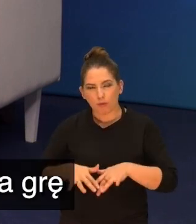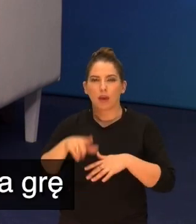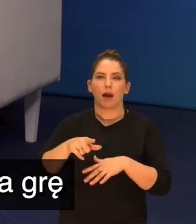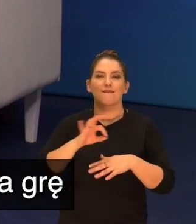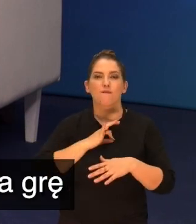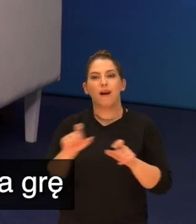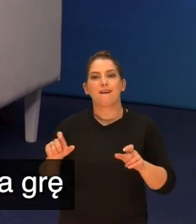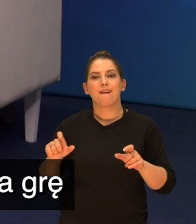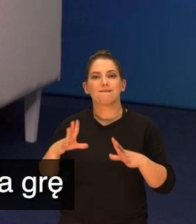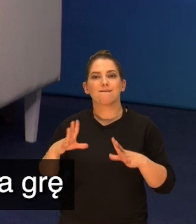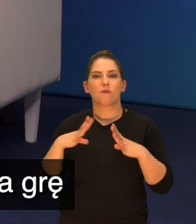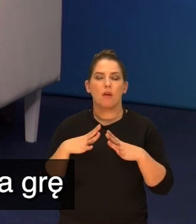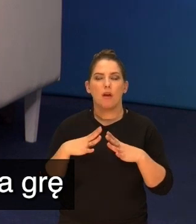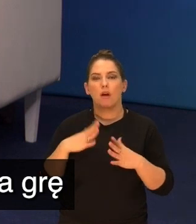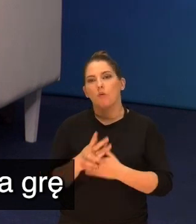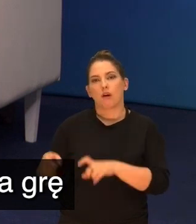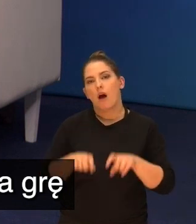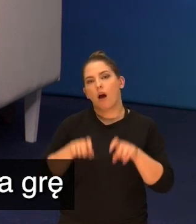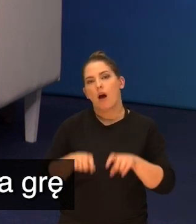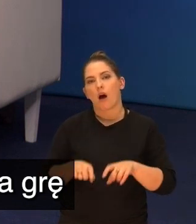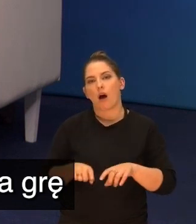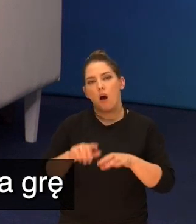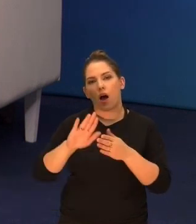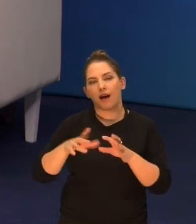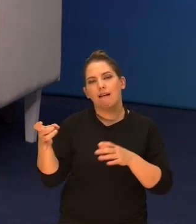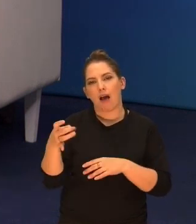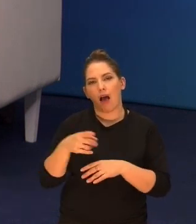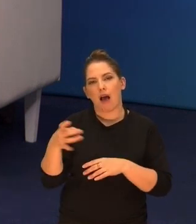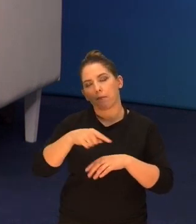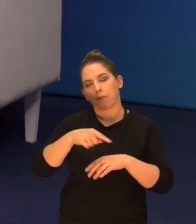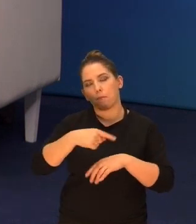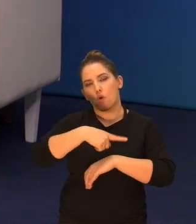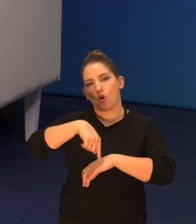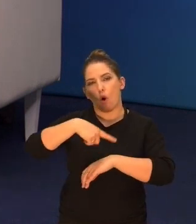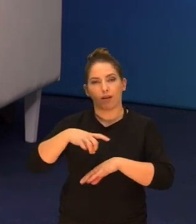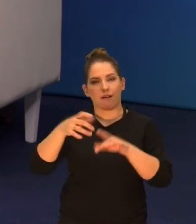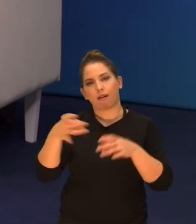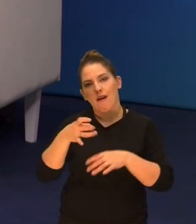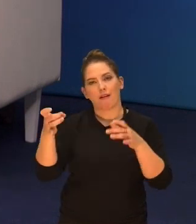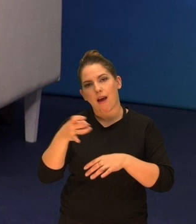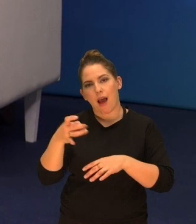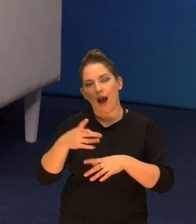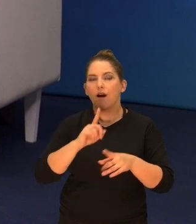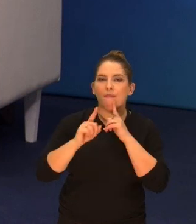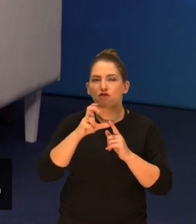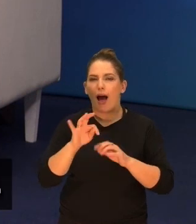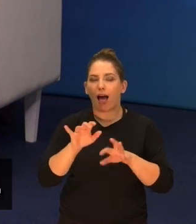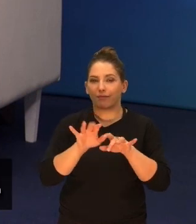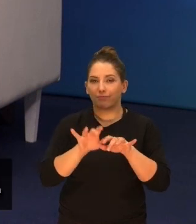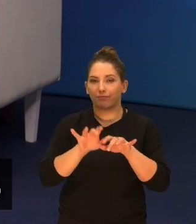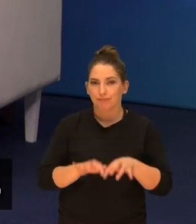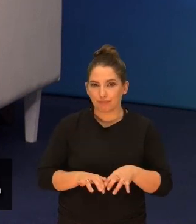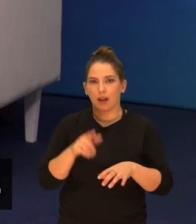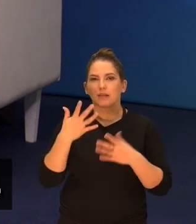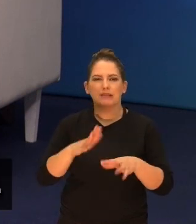swój wolny czas dopada do komputera, odpala grę i tam godzinami gra i rozmawia na czacie. No i